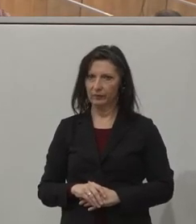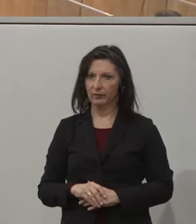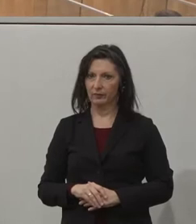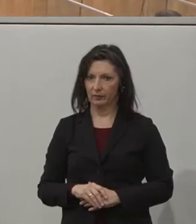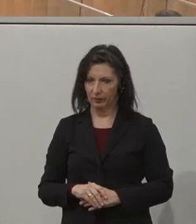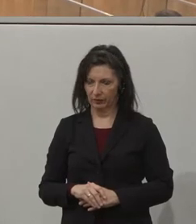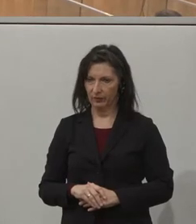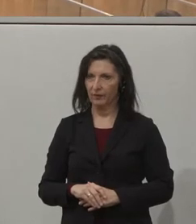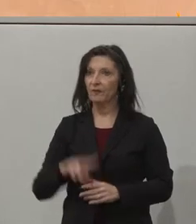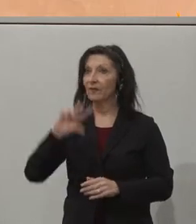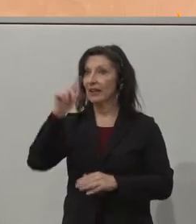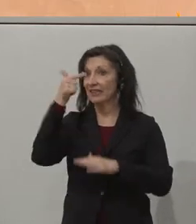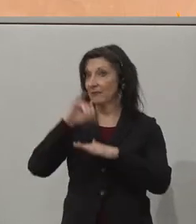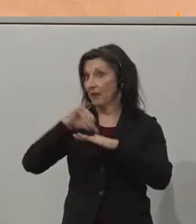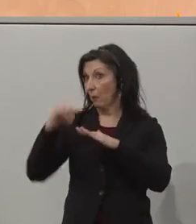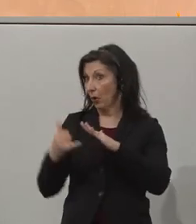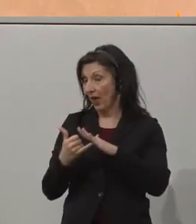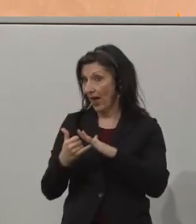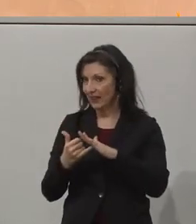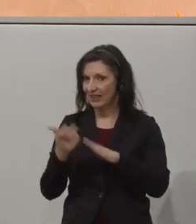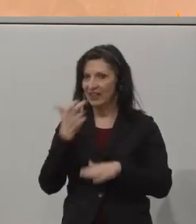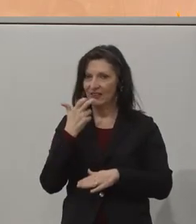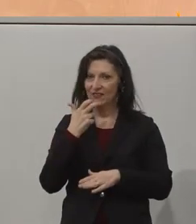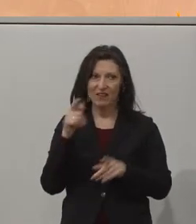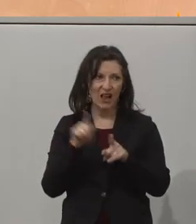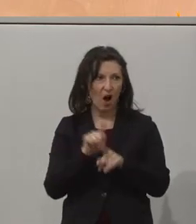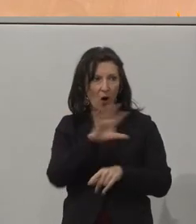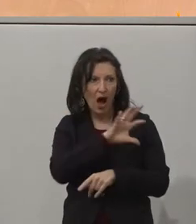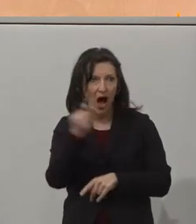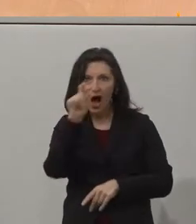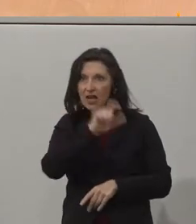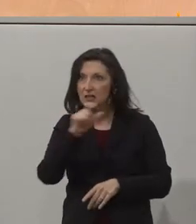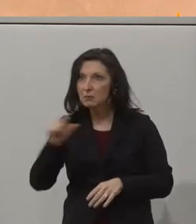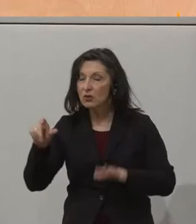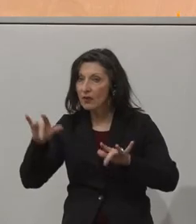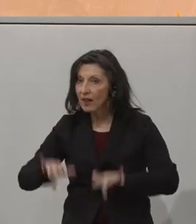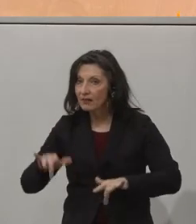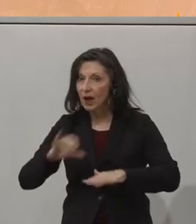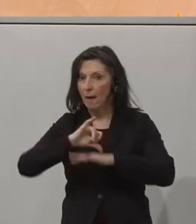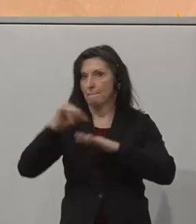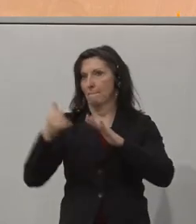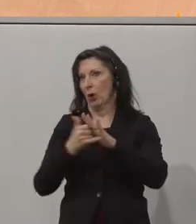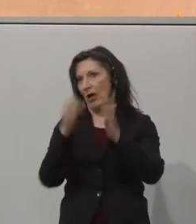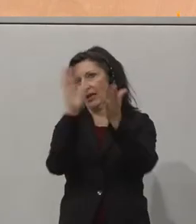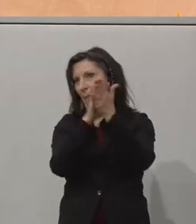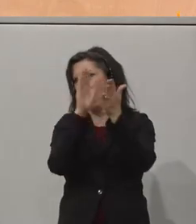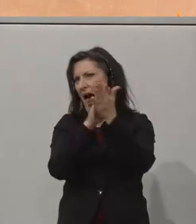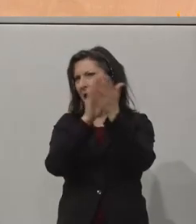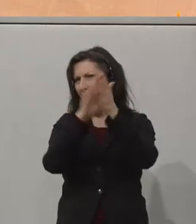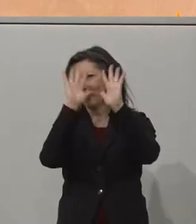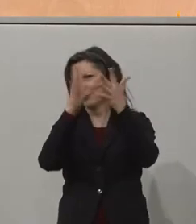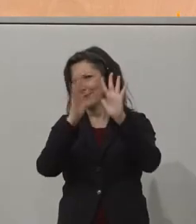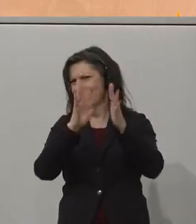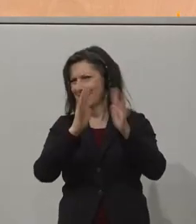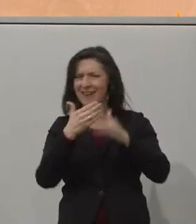Auch für das zweite Projekt wollen wir natürlich alle Anwesenden nach dem Projekt einen Applaus mitgeben auf dem Weg. Herzlichen Dank